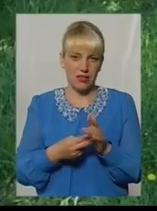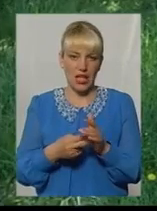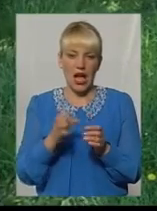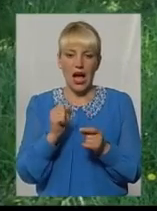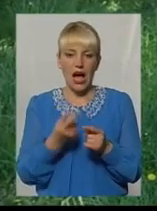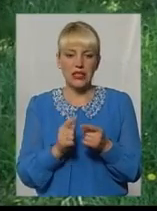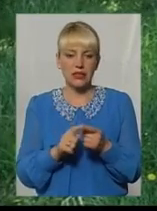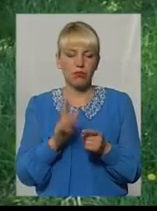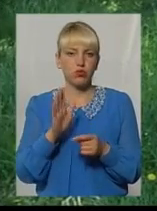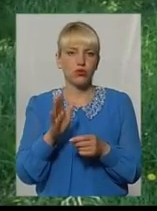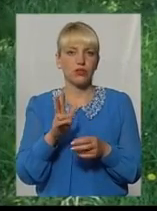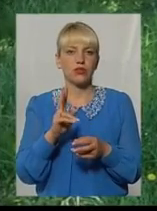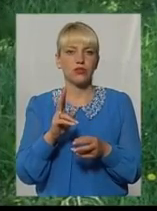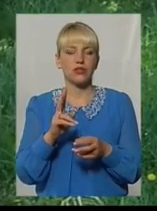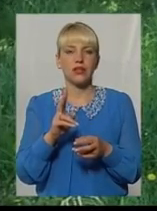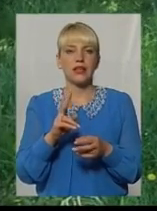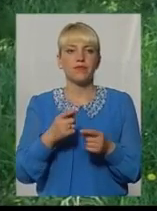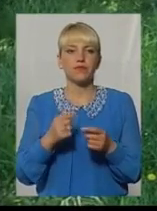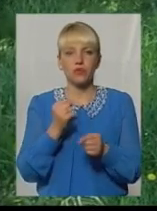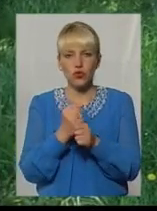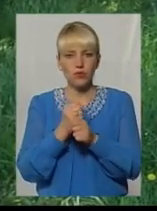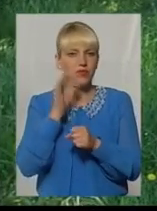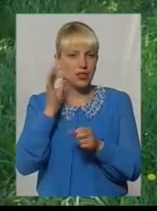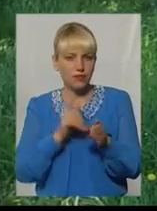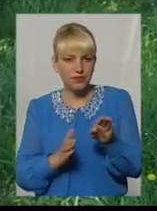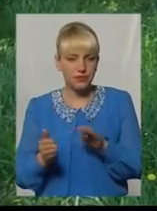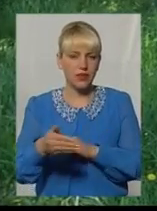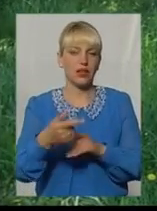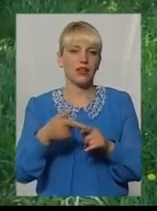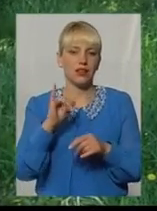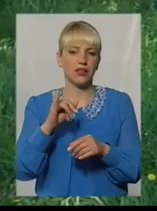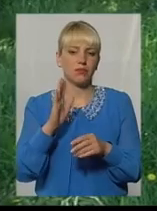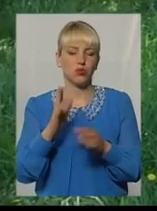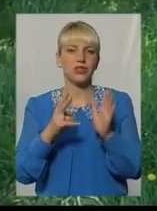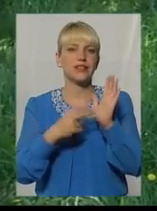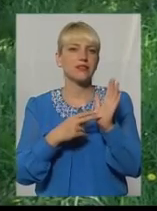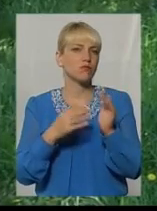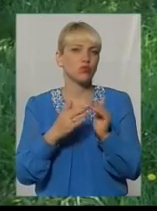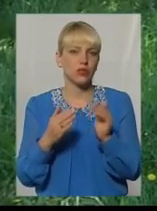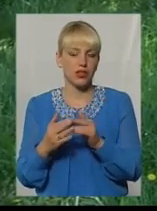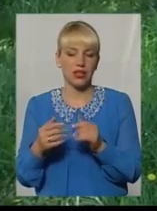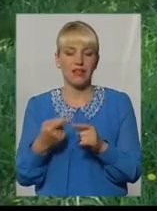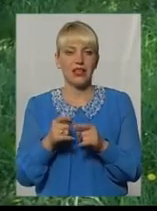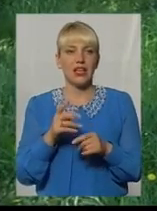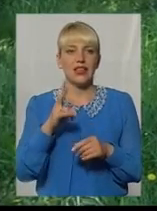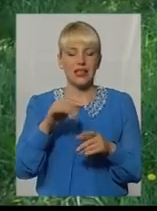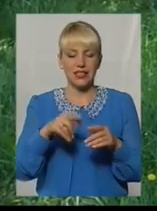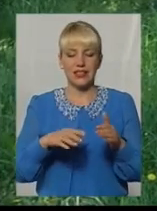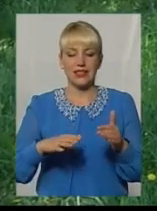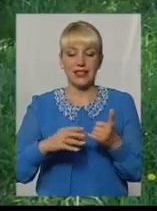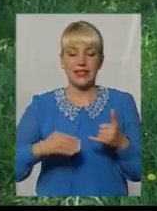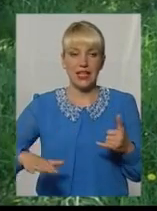8 будинків житлових. І, звичайно, дуже багато дерев знесено. На тій ділянці, яку викупляло підприємство,